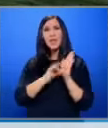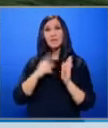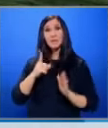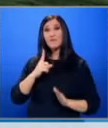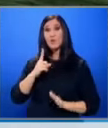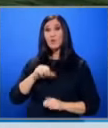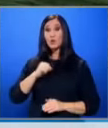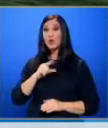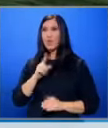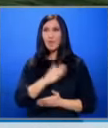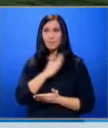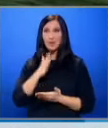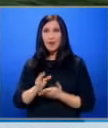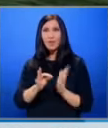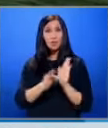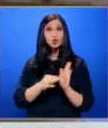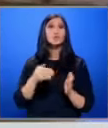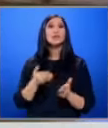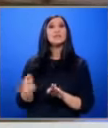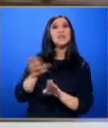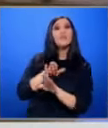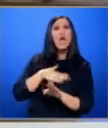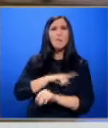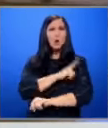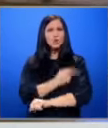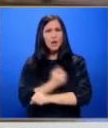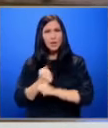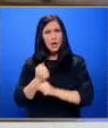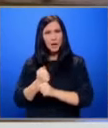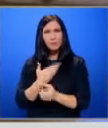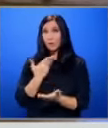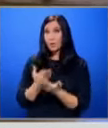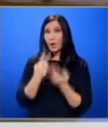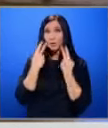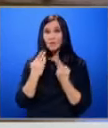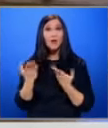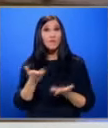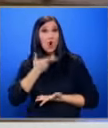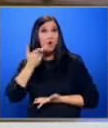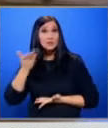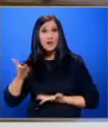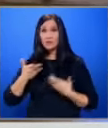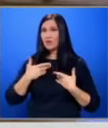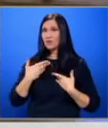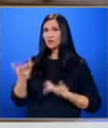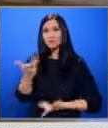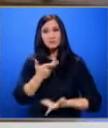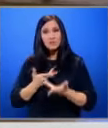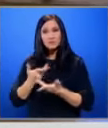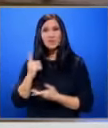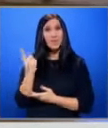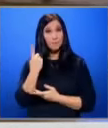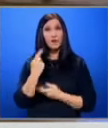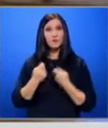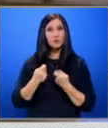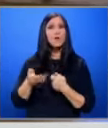точка За това стои наистина много усилена работа Предлагам паче да видим какво разказаха нашите събеседници, първо на